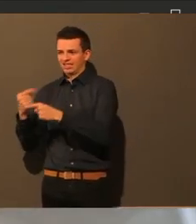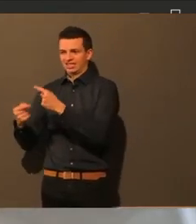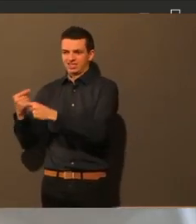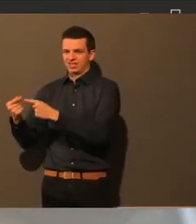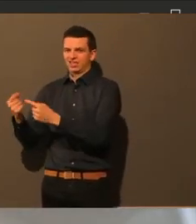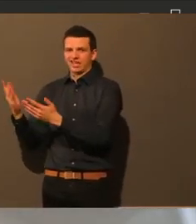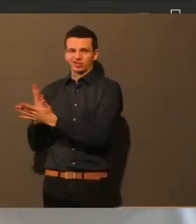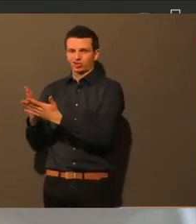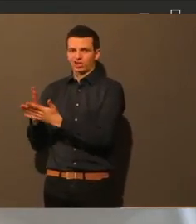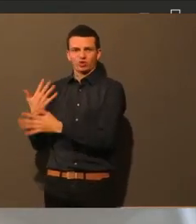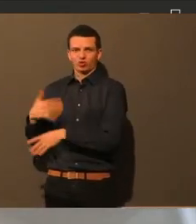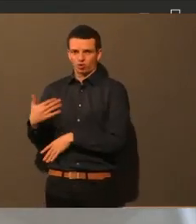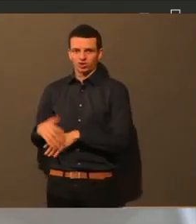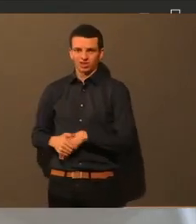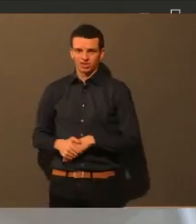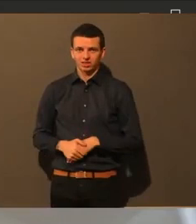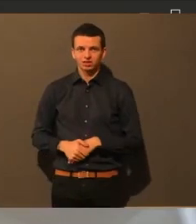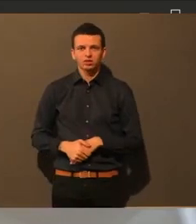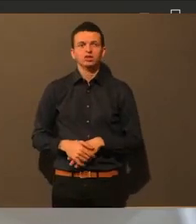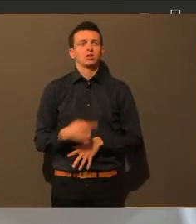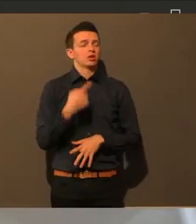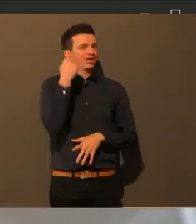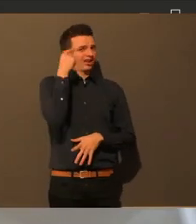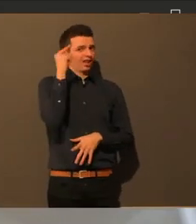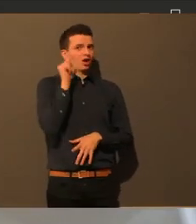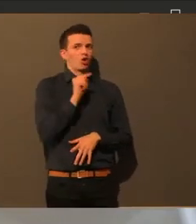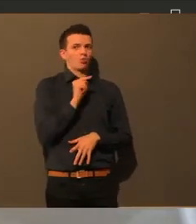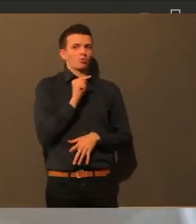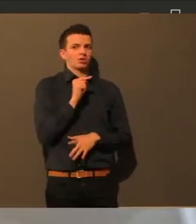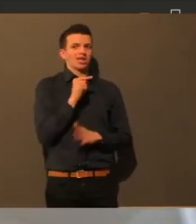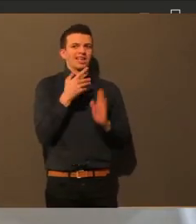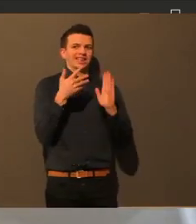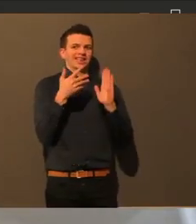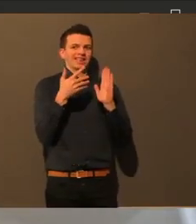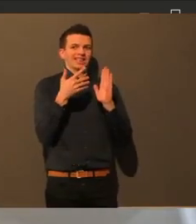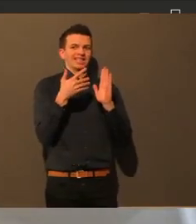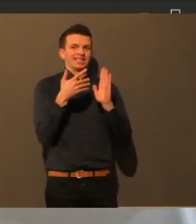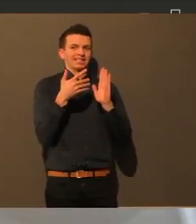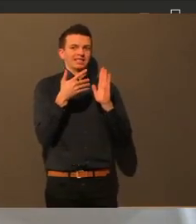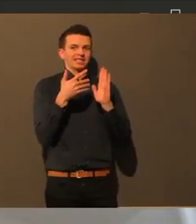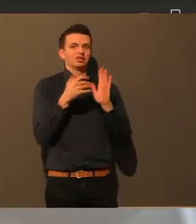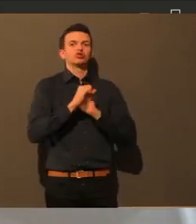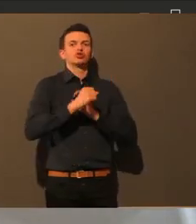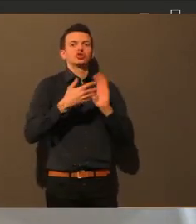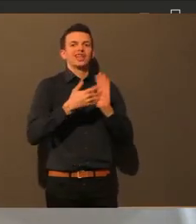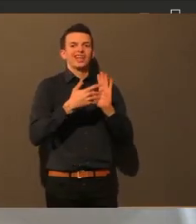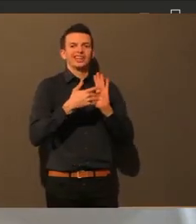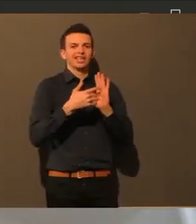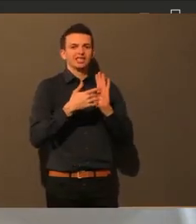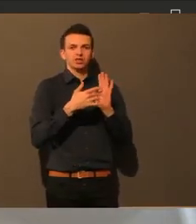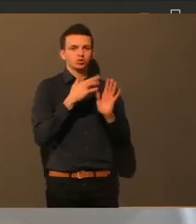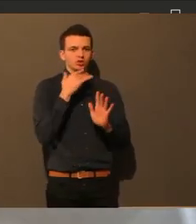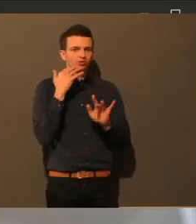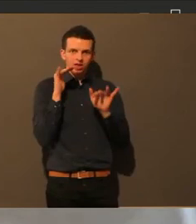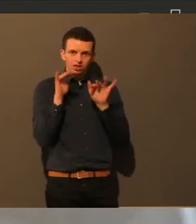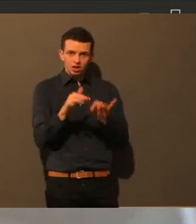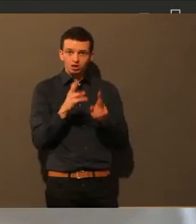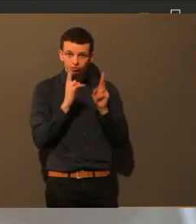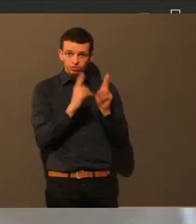Ich glaube, scheitert ja momentan auch daran, dass gar nicht so viele Tests für Schnelltests zur Verfügung gestellt werden, oder?